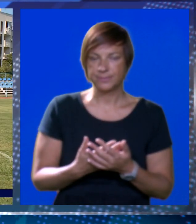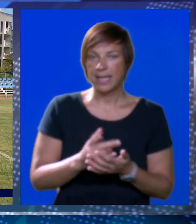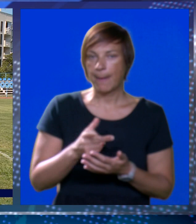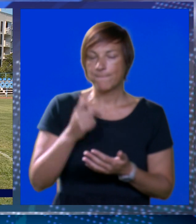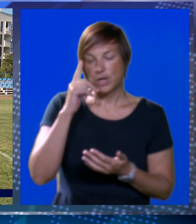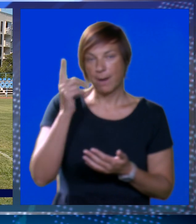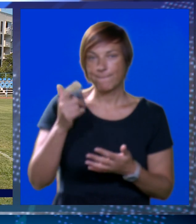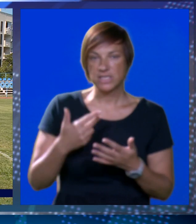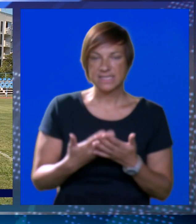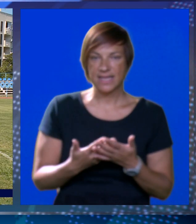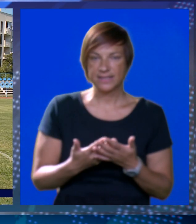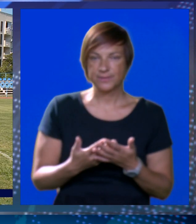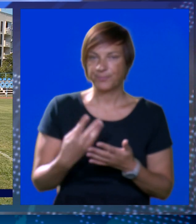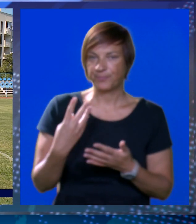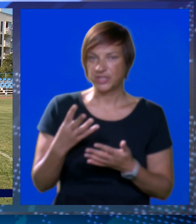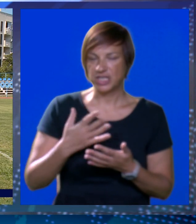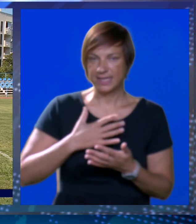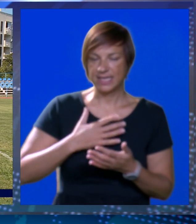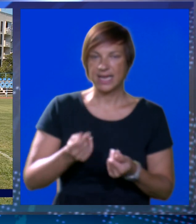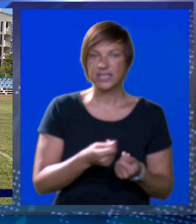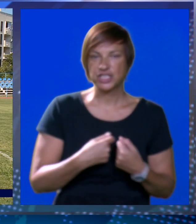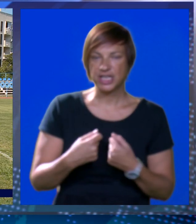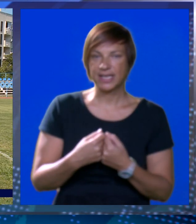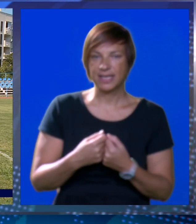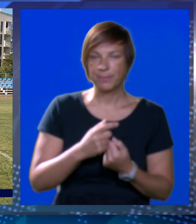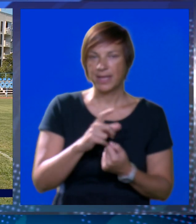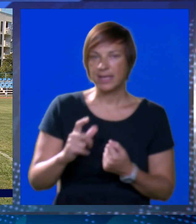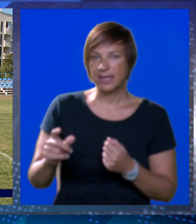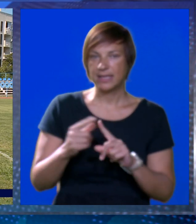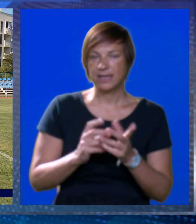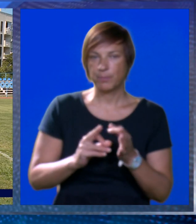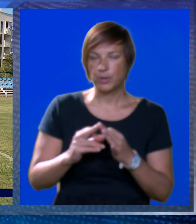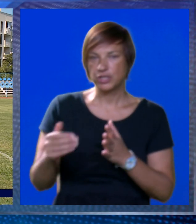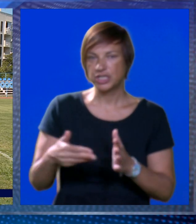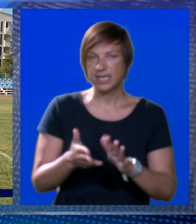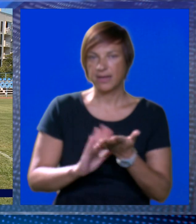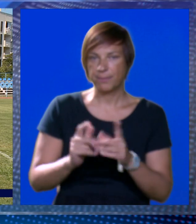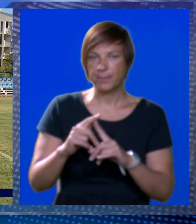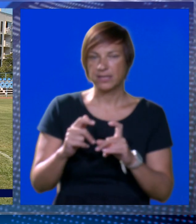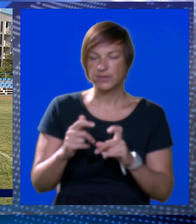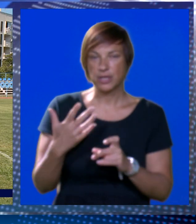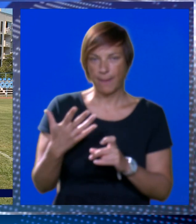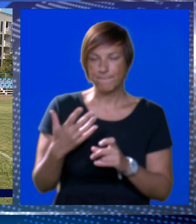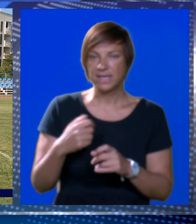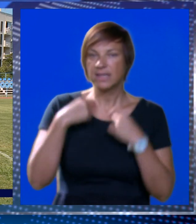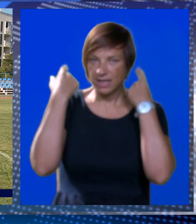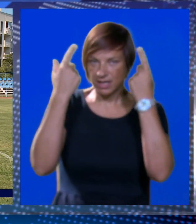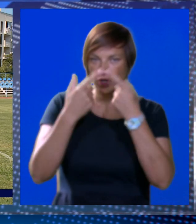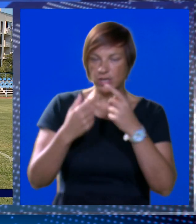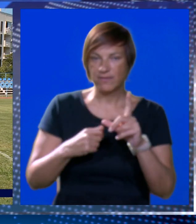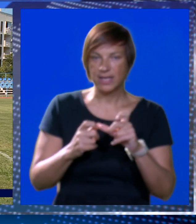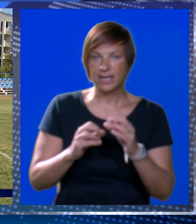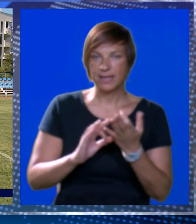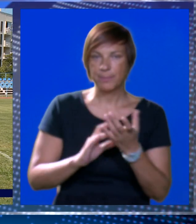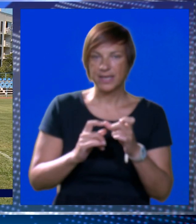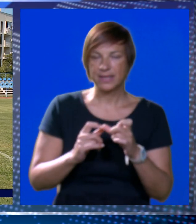A moramo znat da četiri naše ekipe, znači Jadran Ploče, Neretvanac, Metković, pet u stvari, Konavle